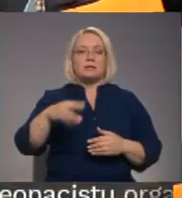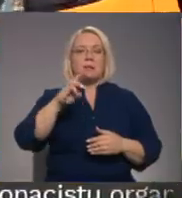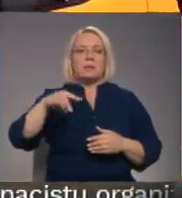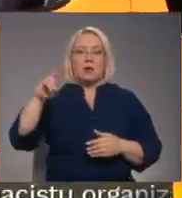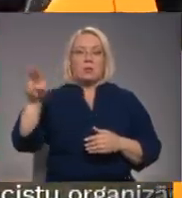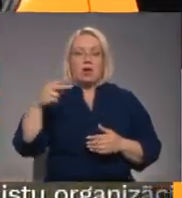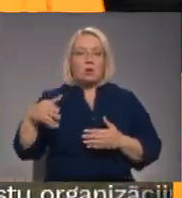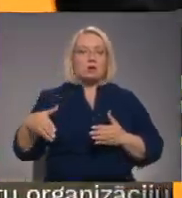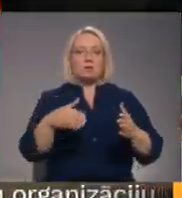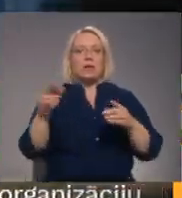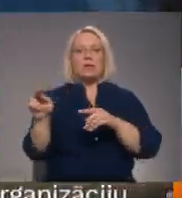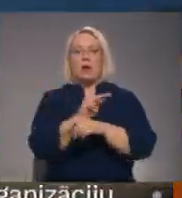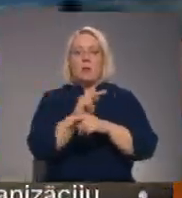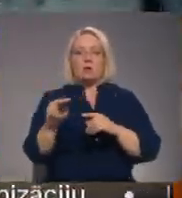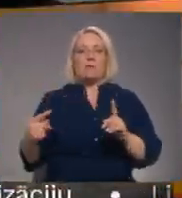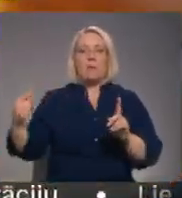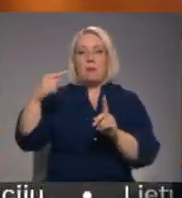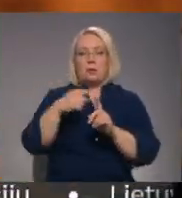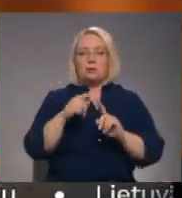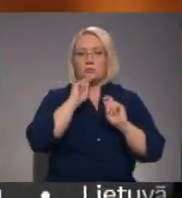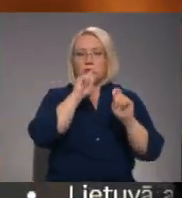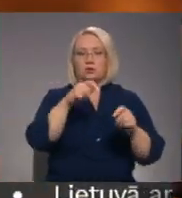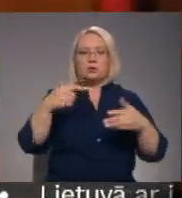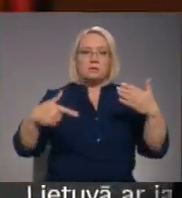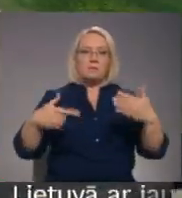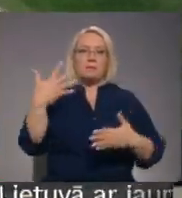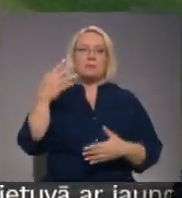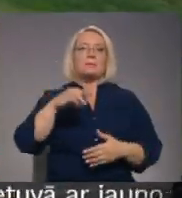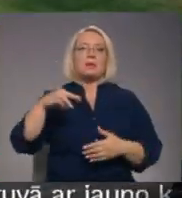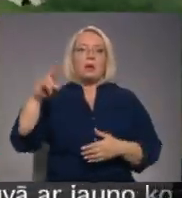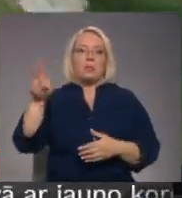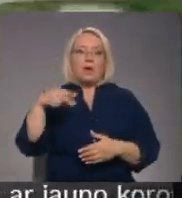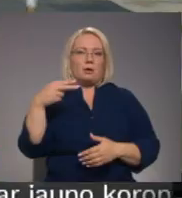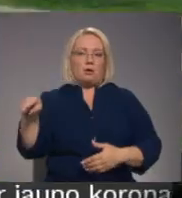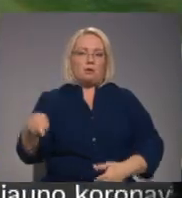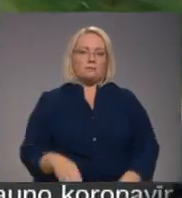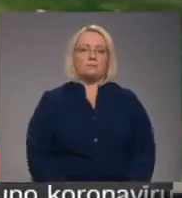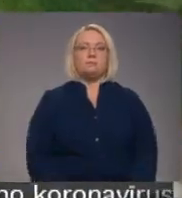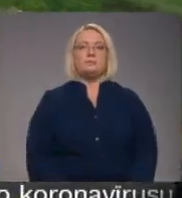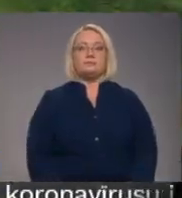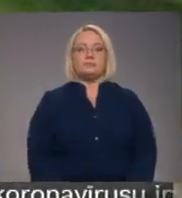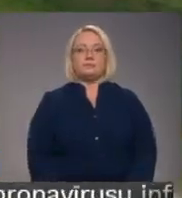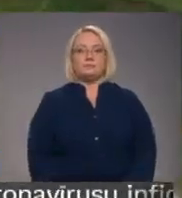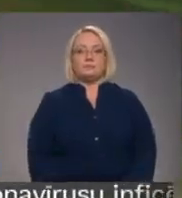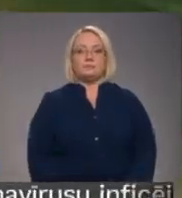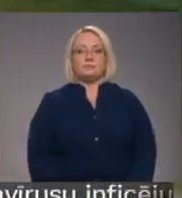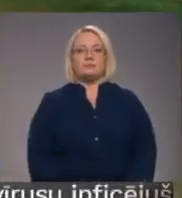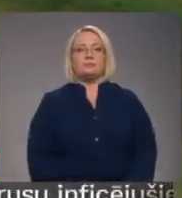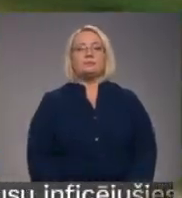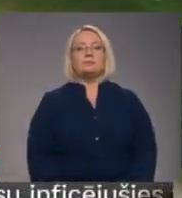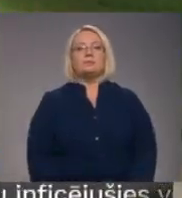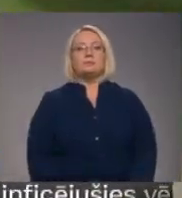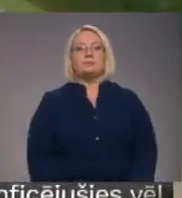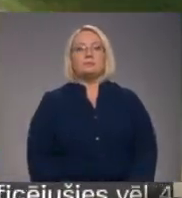eiro, ceļu remanda darbiem papildus tik piešķirt 75 miljoni eiro. Sandra Lietāna, Andrs Pāns, Zemgals